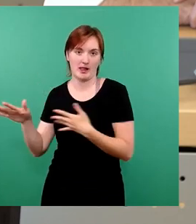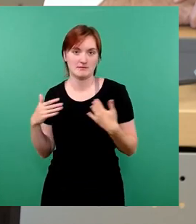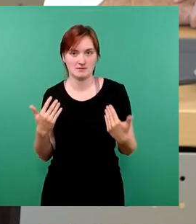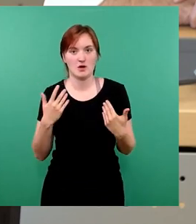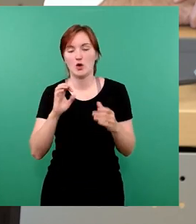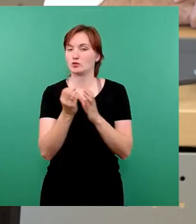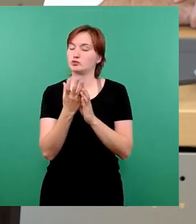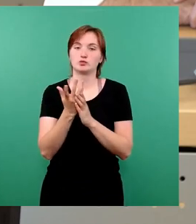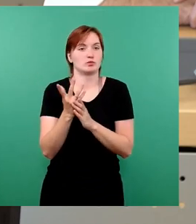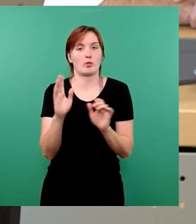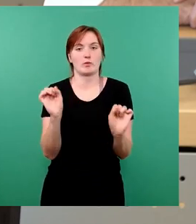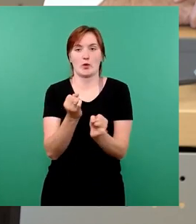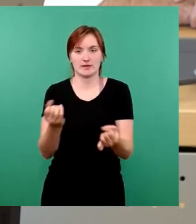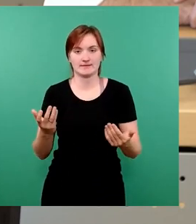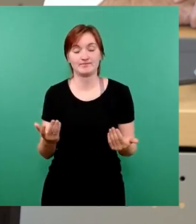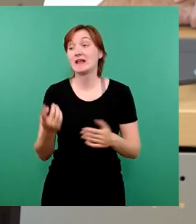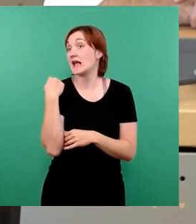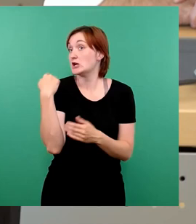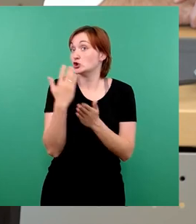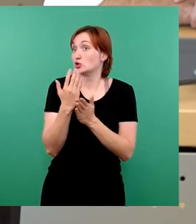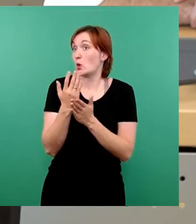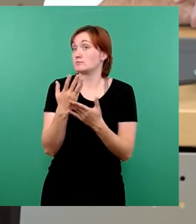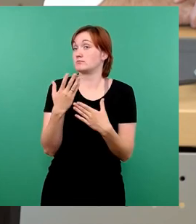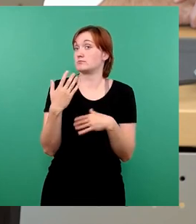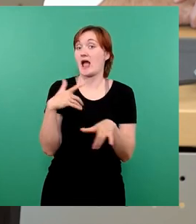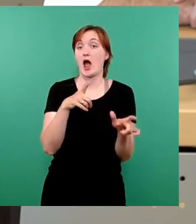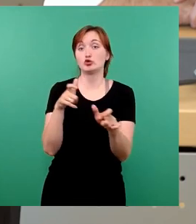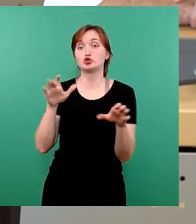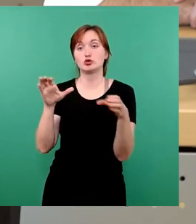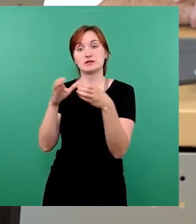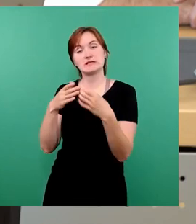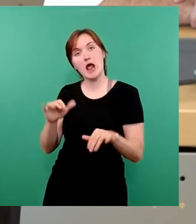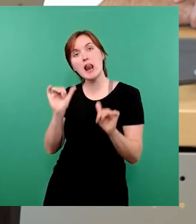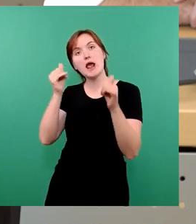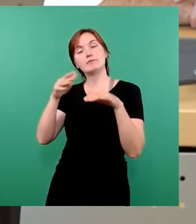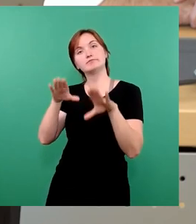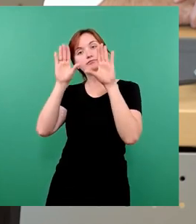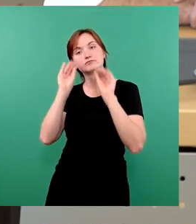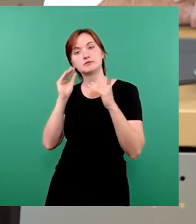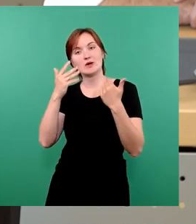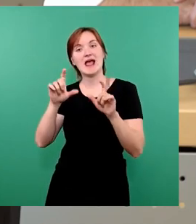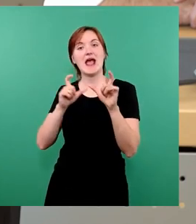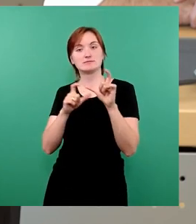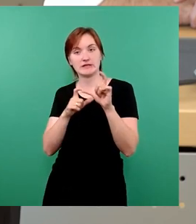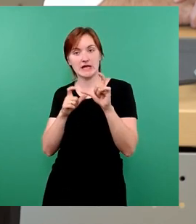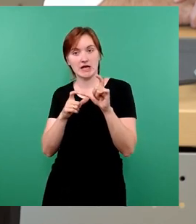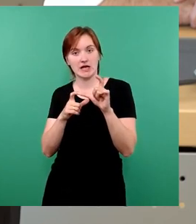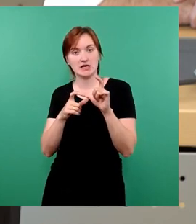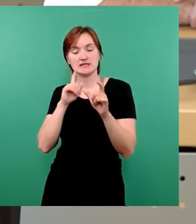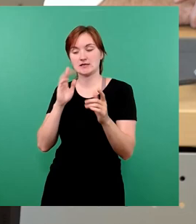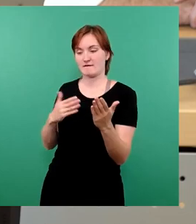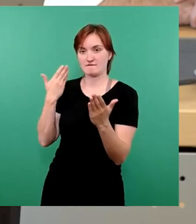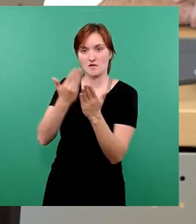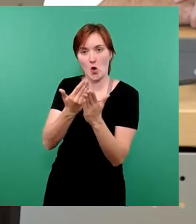läuft. Und ich habe es gestern erst wieder in einem Ausschuss erlebt, dort bringt die SPD wieder eine Vorlage